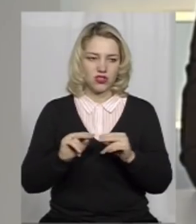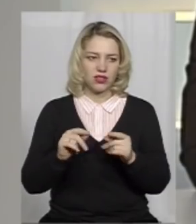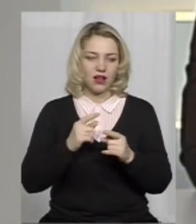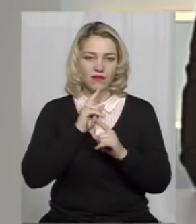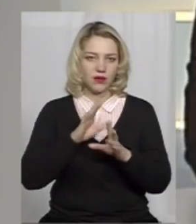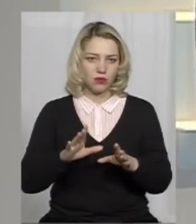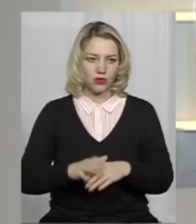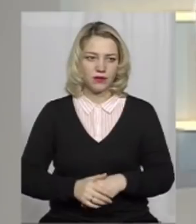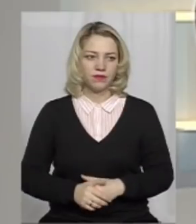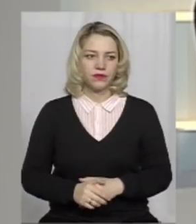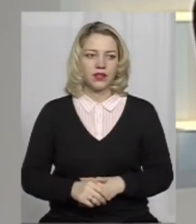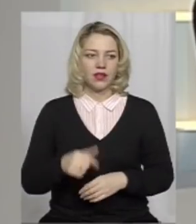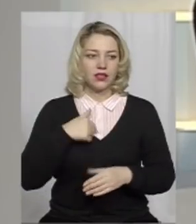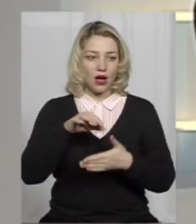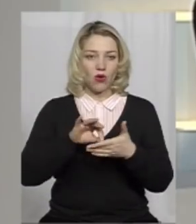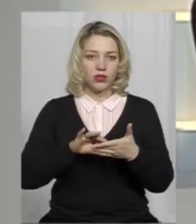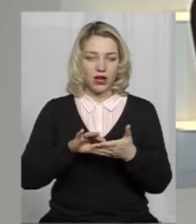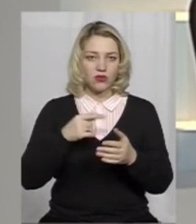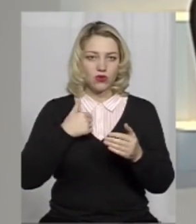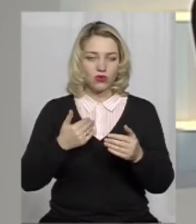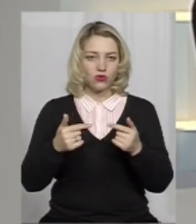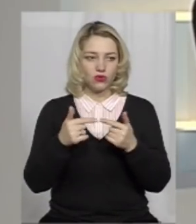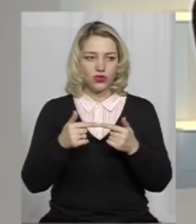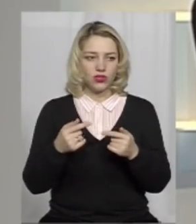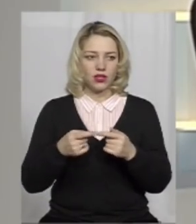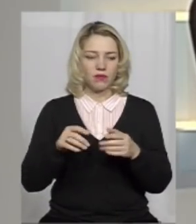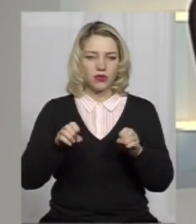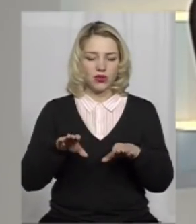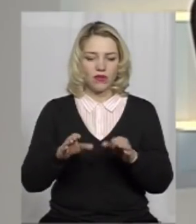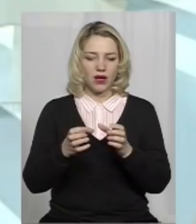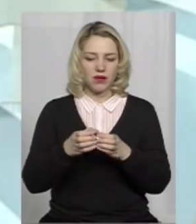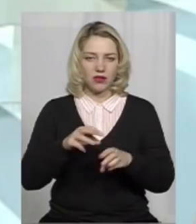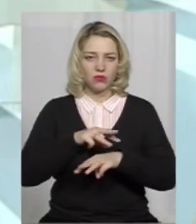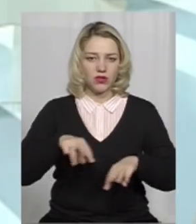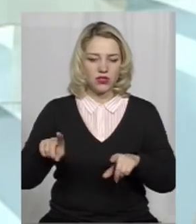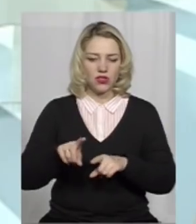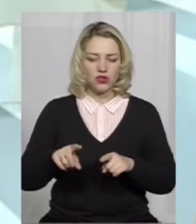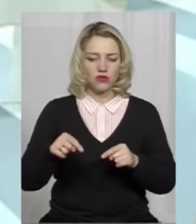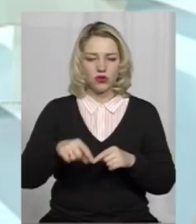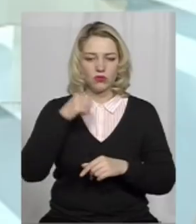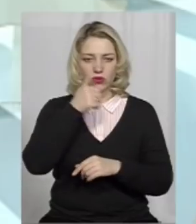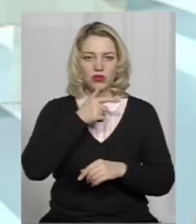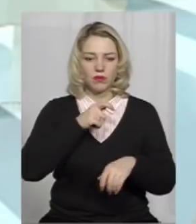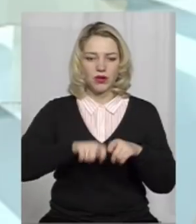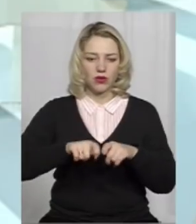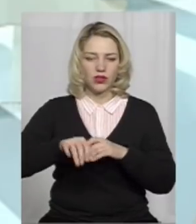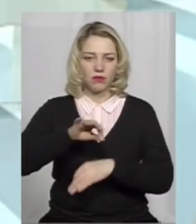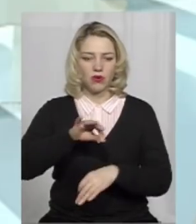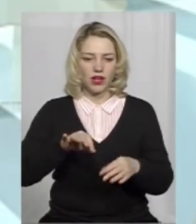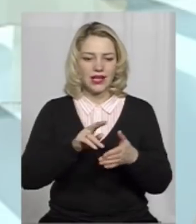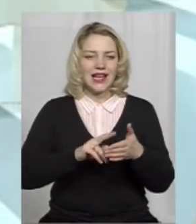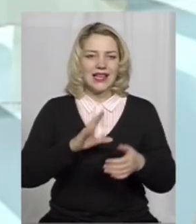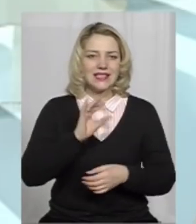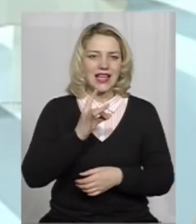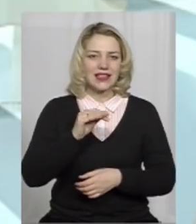вона не буде мати. Я одразу уточню, тому що теж постановою Кабінету Міністрів визначено, що в цьому році в межах пілотного проєкту сертифікації